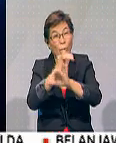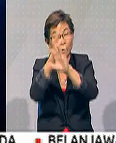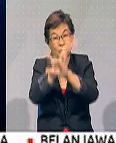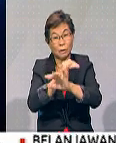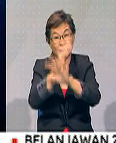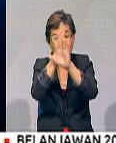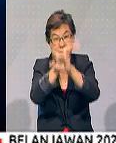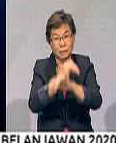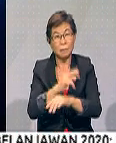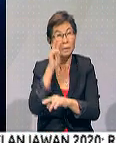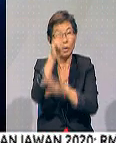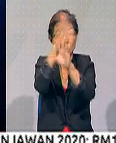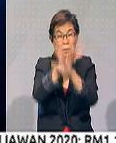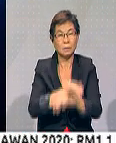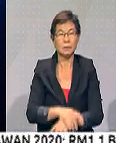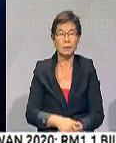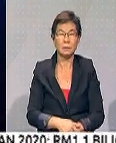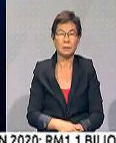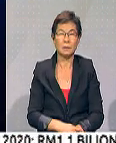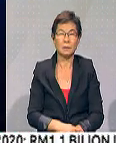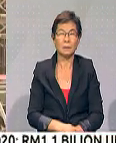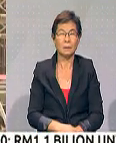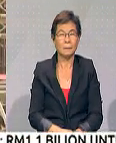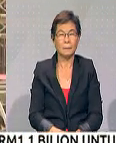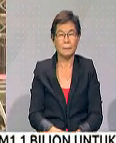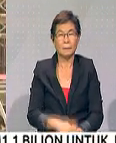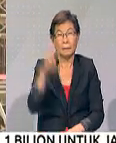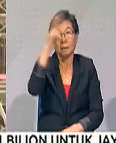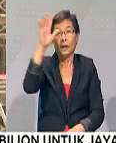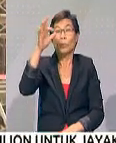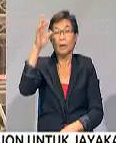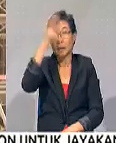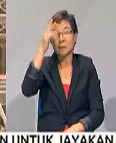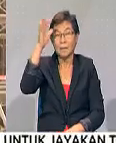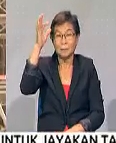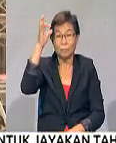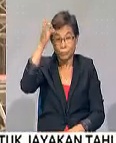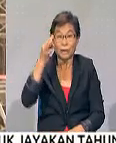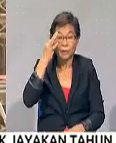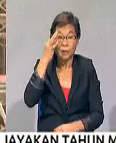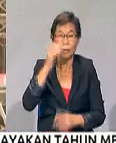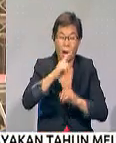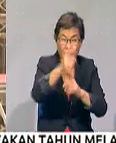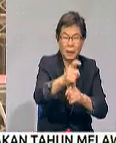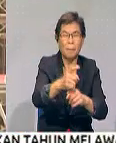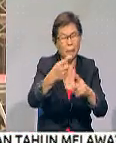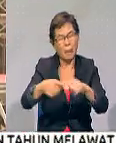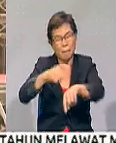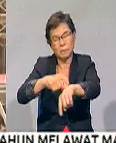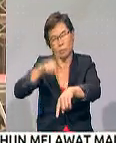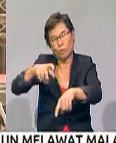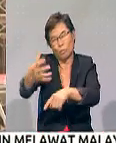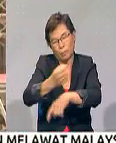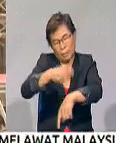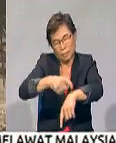saluran yang diberi oleh kerajaan pusat tetapi dia akan mengambil masa yang panjang. Tapi yang kita lihat pada hari